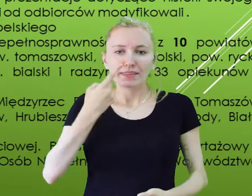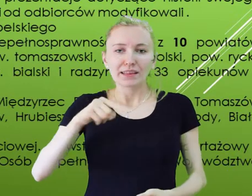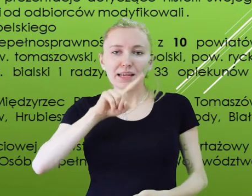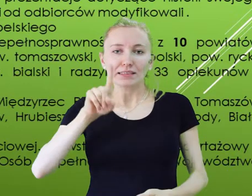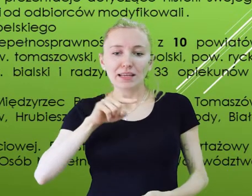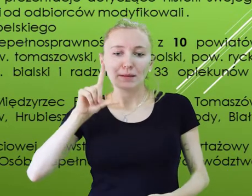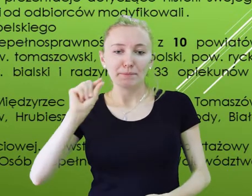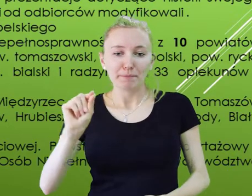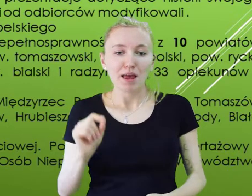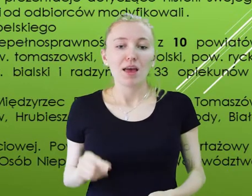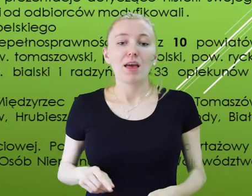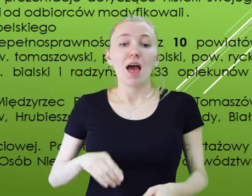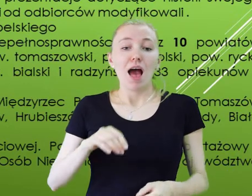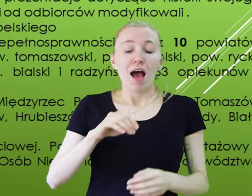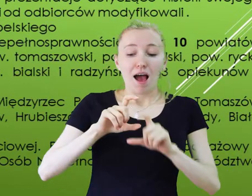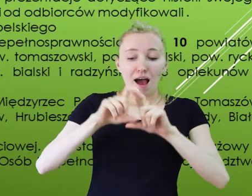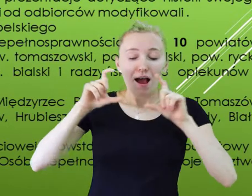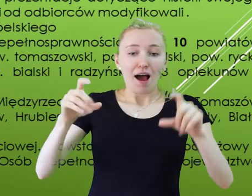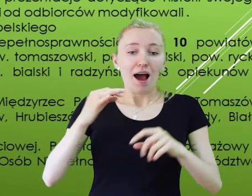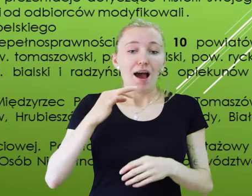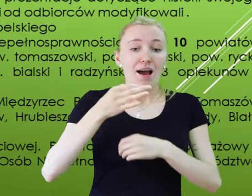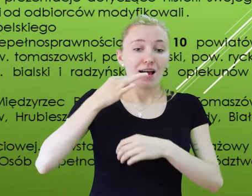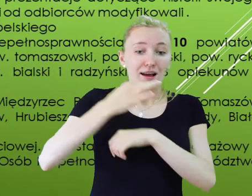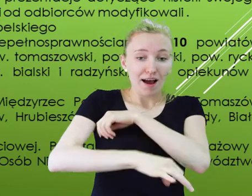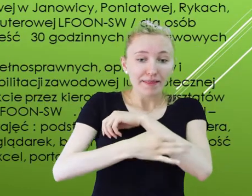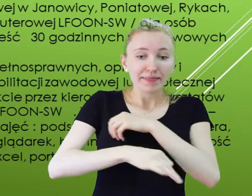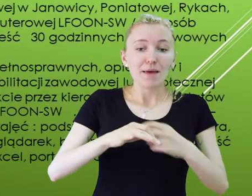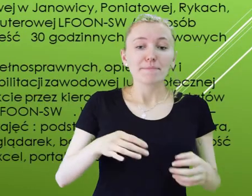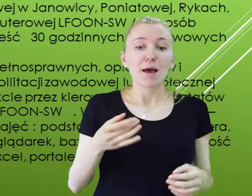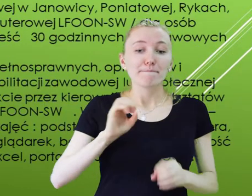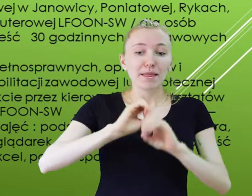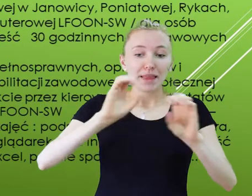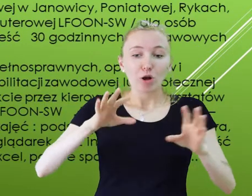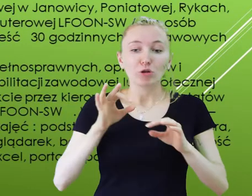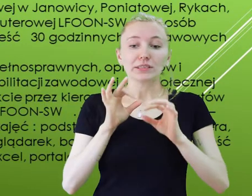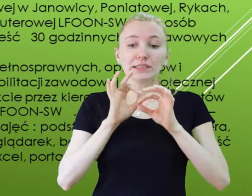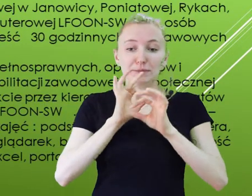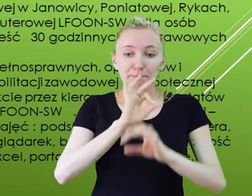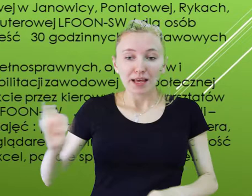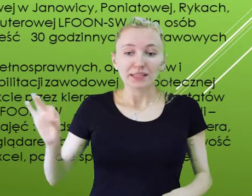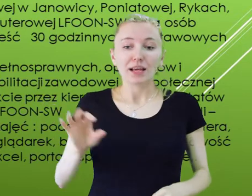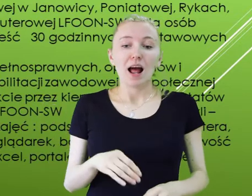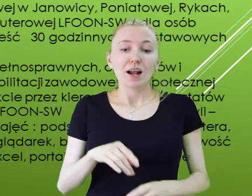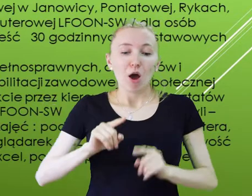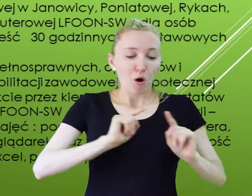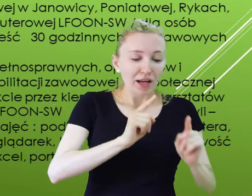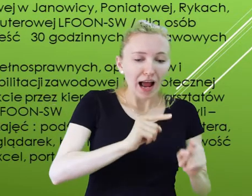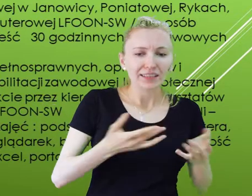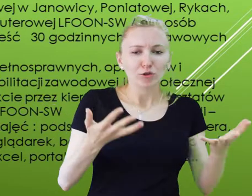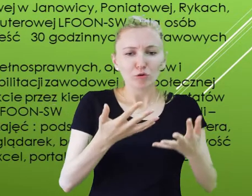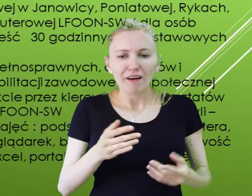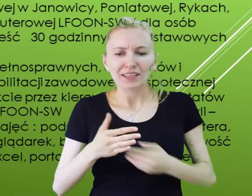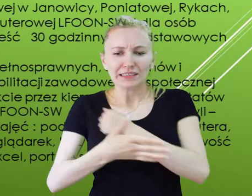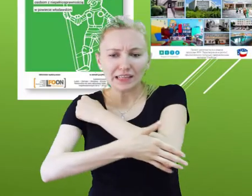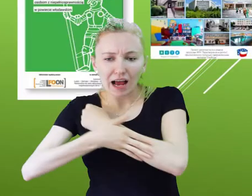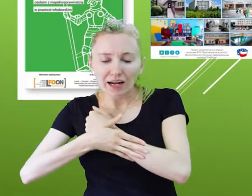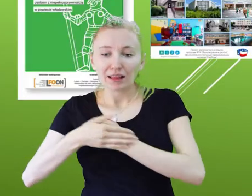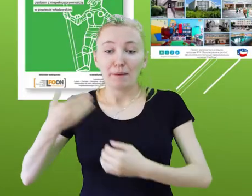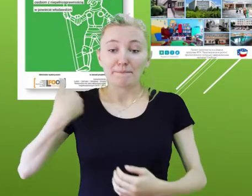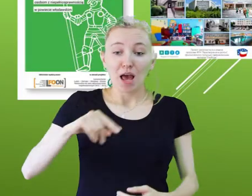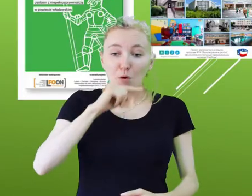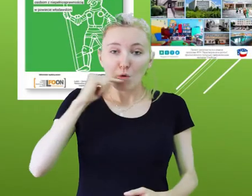Lubelskich Organizacji Pozarządowych, Kancelarii Prawnej DZP, Akademii Pedagogiki Specjalnej i